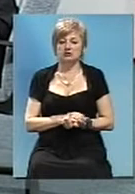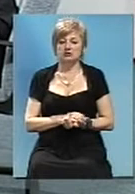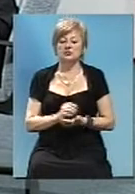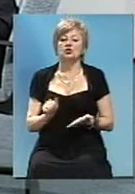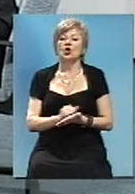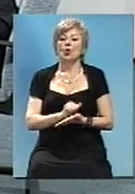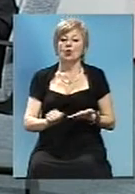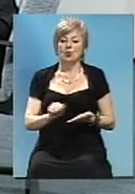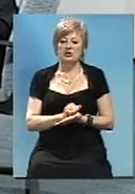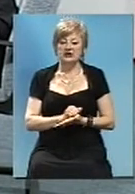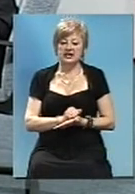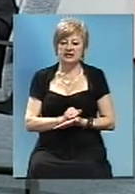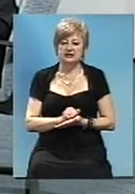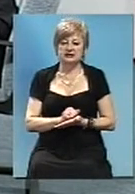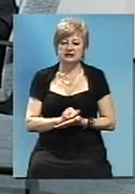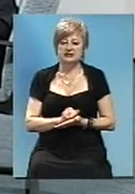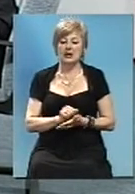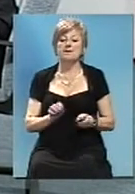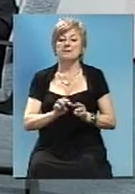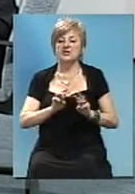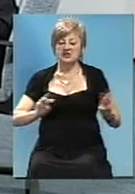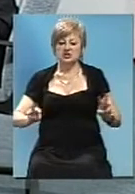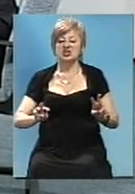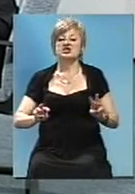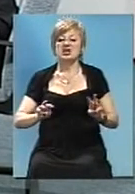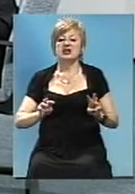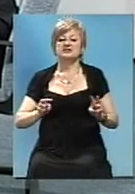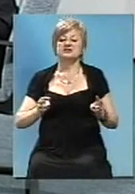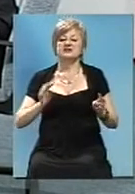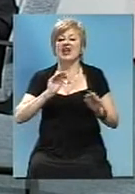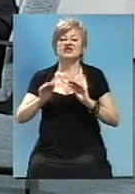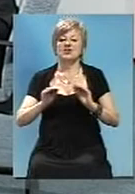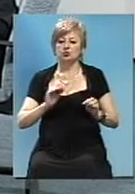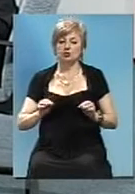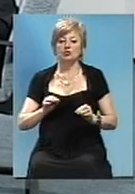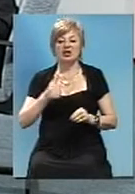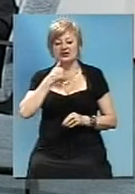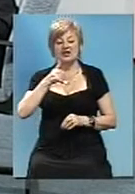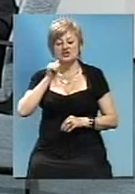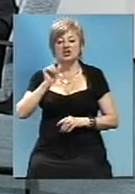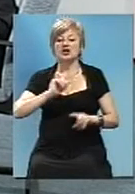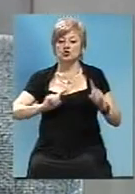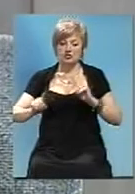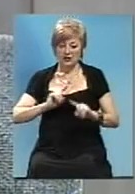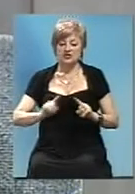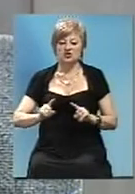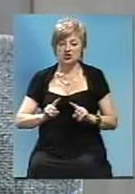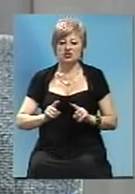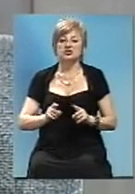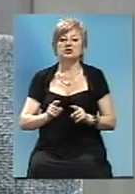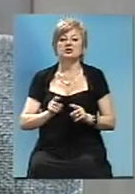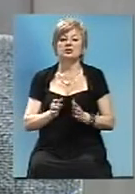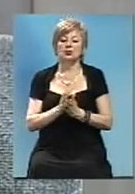документация в Міністерстві інфраструктуры. На вчерашнє совіщання ще раз попросили